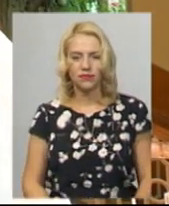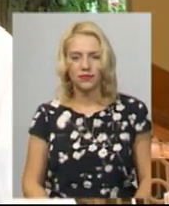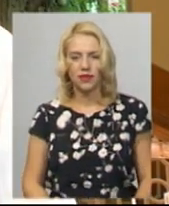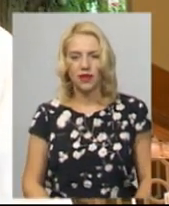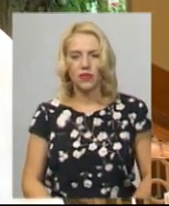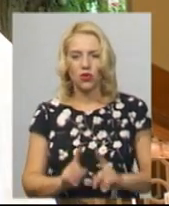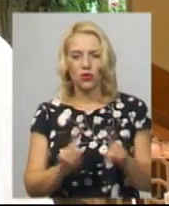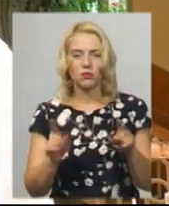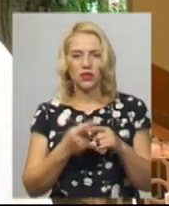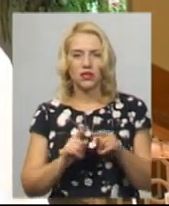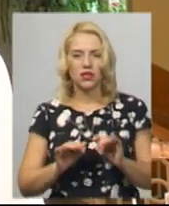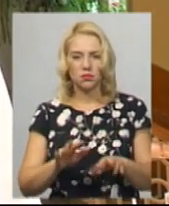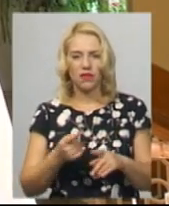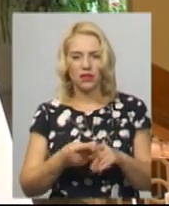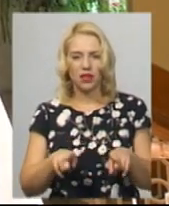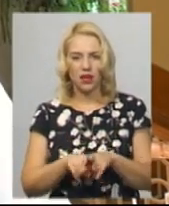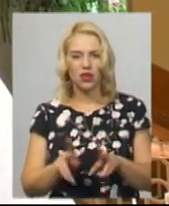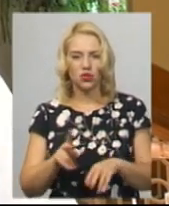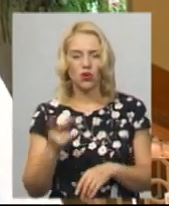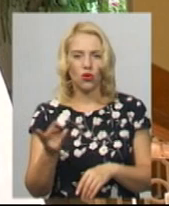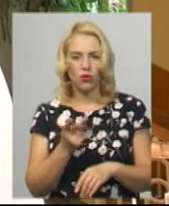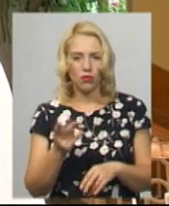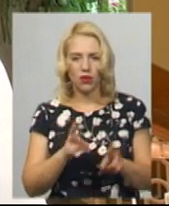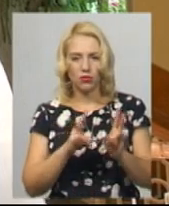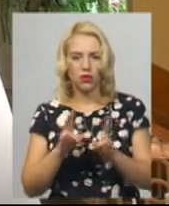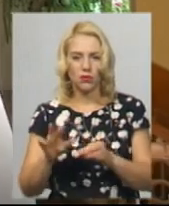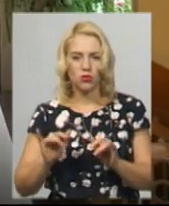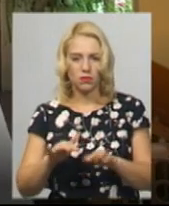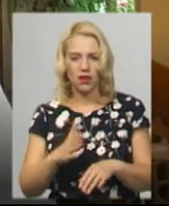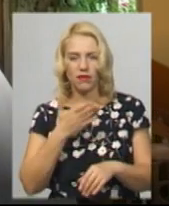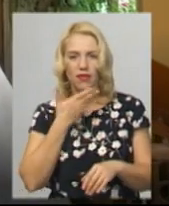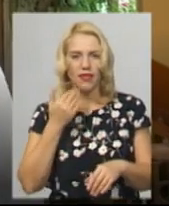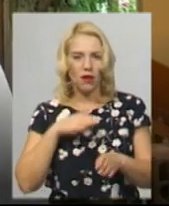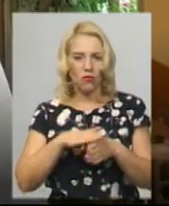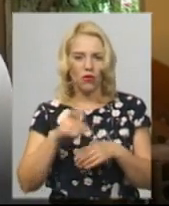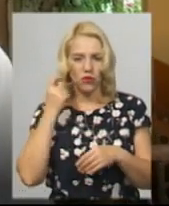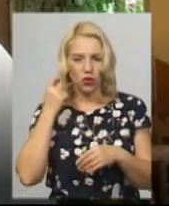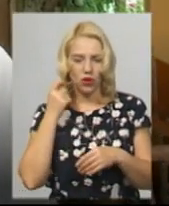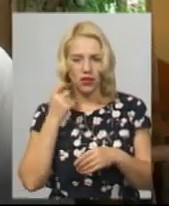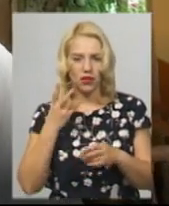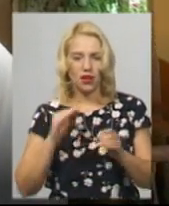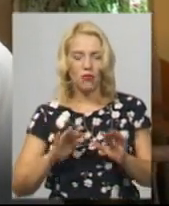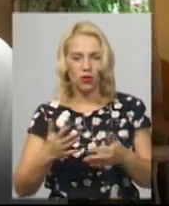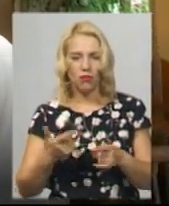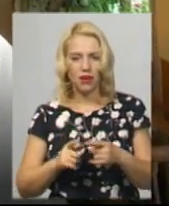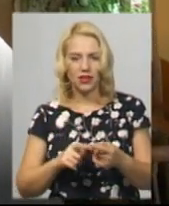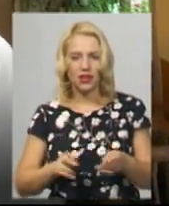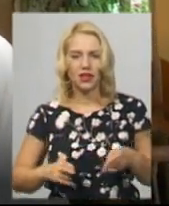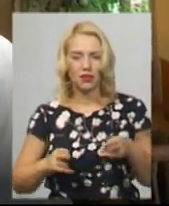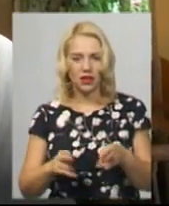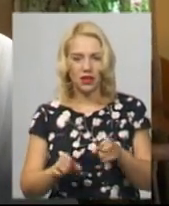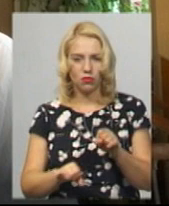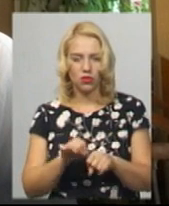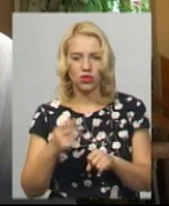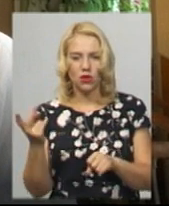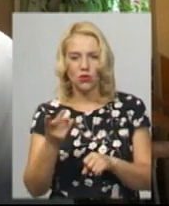Особливість цієї справи така, що обоє потерпілих у справі є неповнолітніми. Принаймні на момент скоєння кримінальних правопорушень щодо них